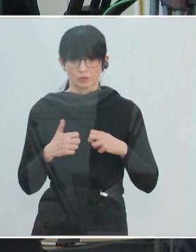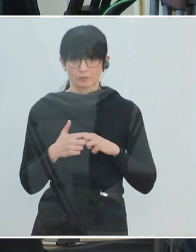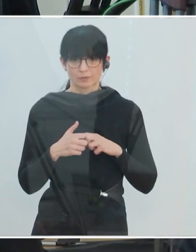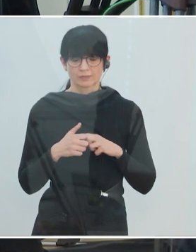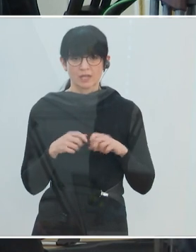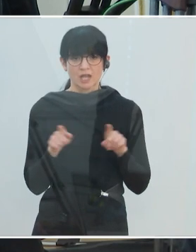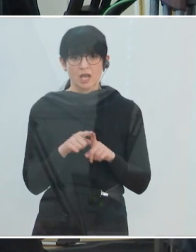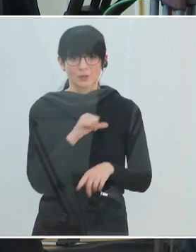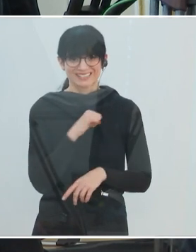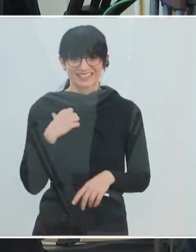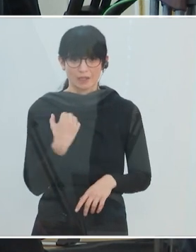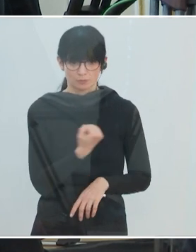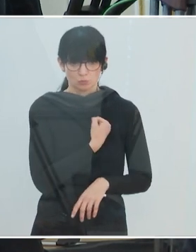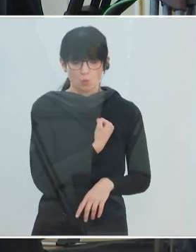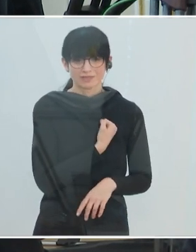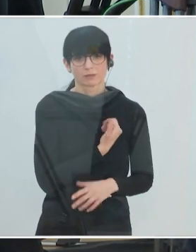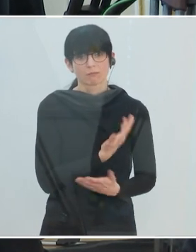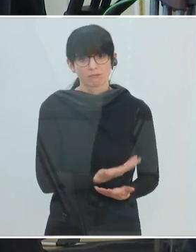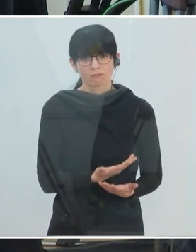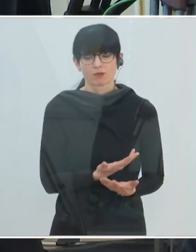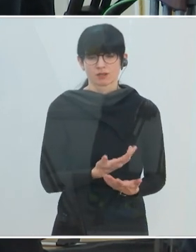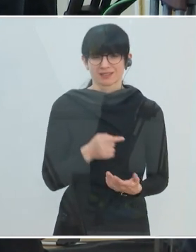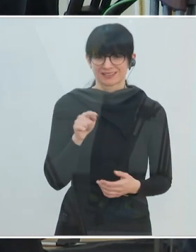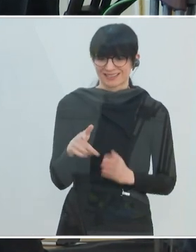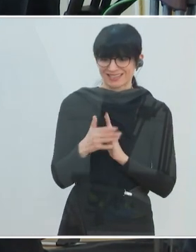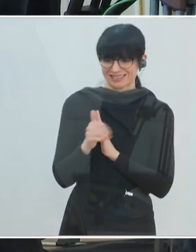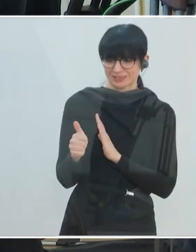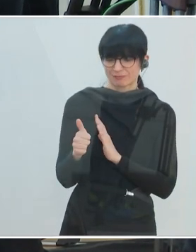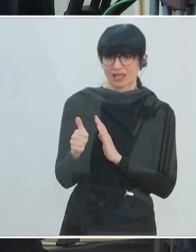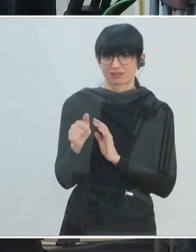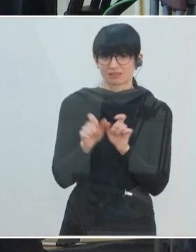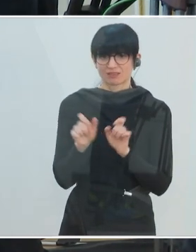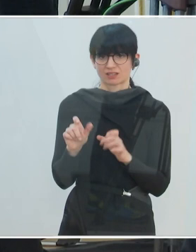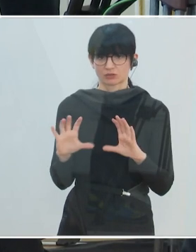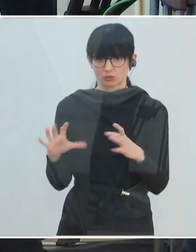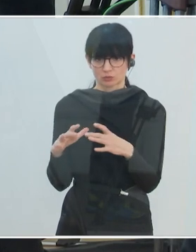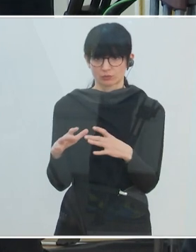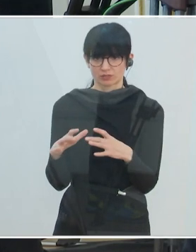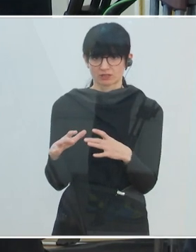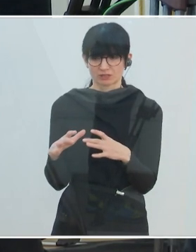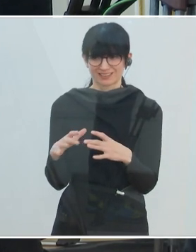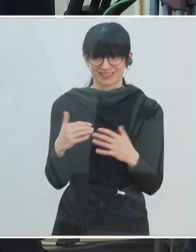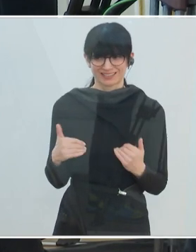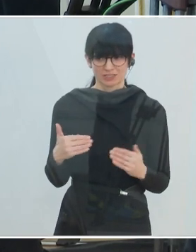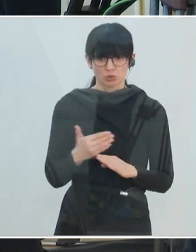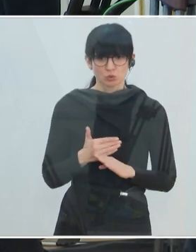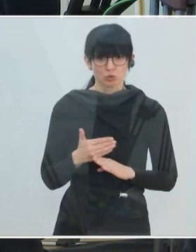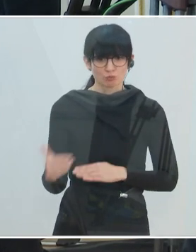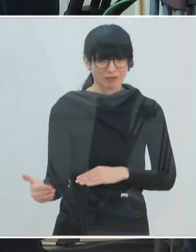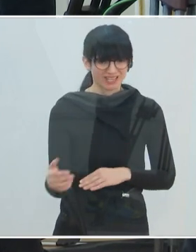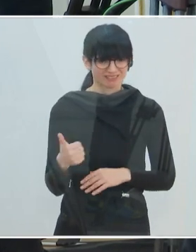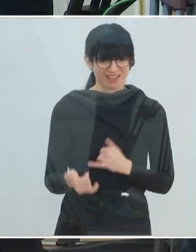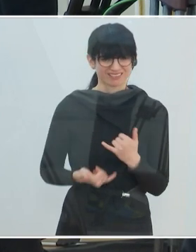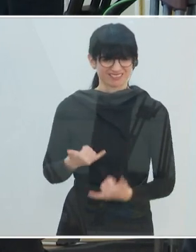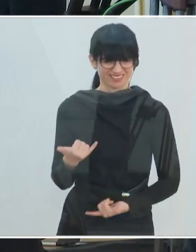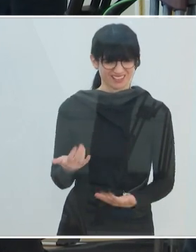Suizidgedanken hinreichen. Kommt dieser Expertenberaterstab da nicht ein bisschen spät vielleicht auch, nach einem